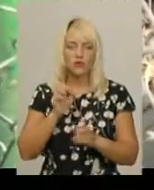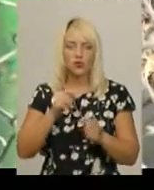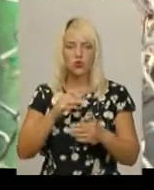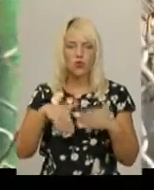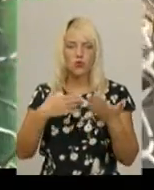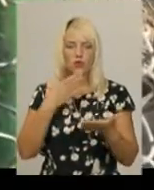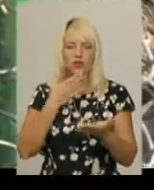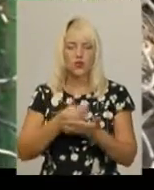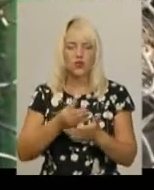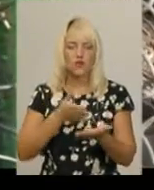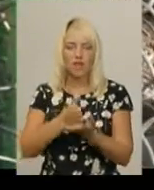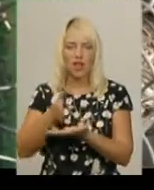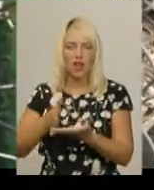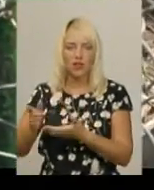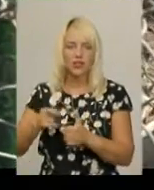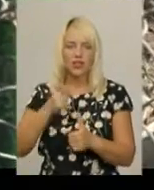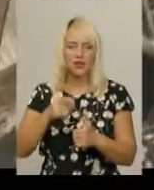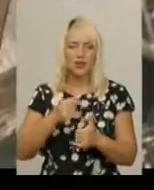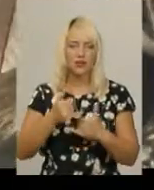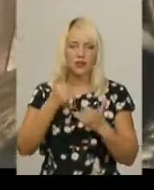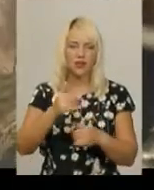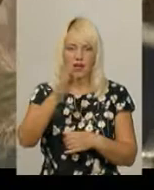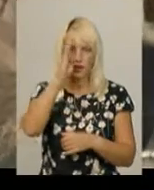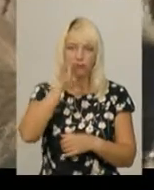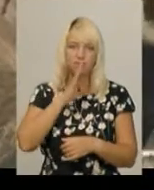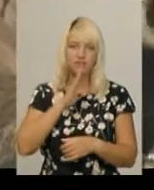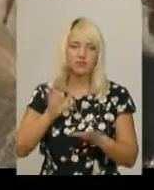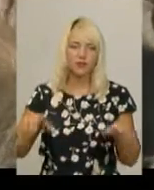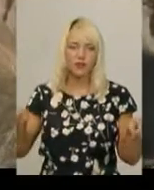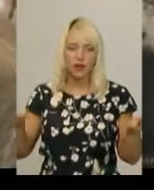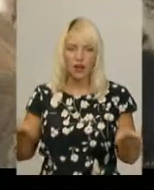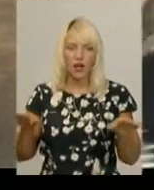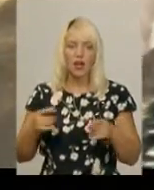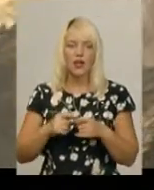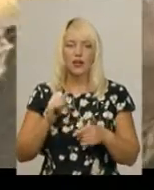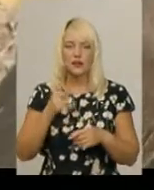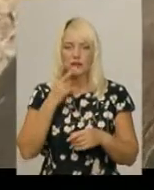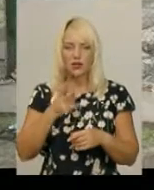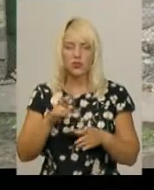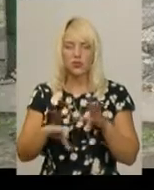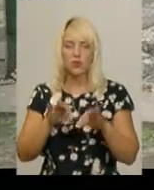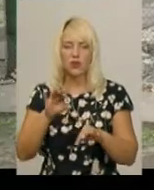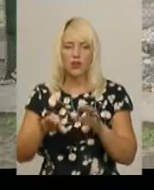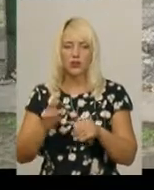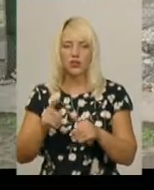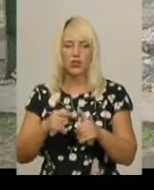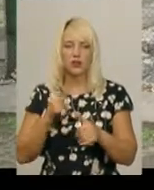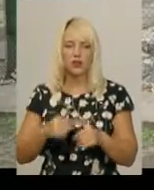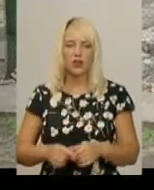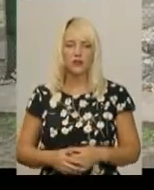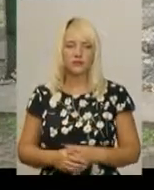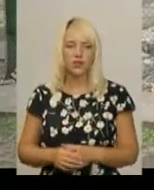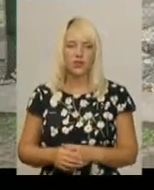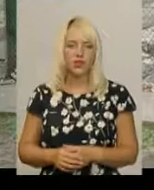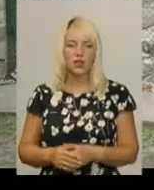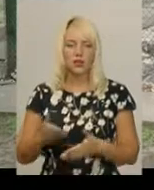варіанти імен для Пави та Павича. На відео ви бачите птахів, для яких відвідувачі зоокутка обиратимуть імена. Ми